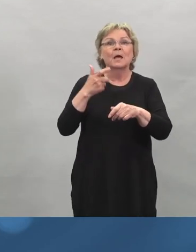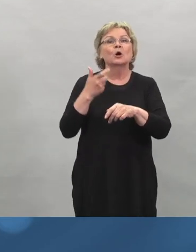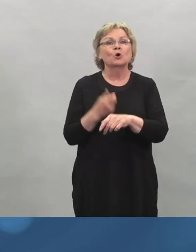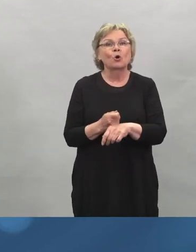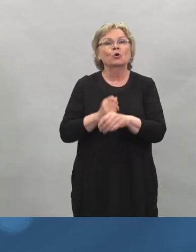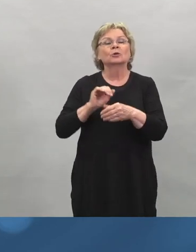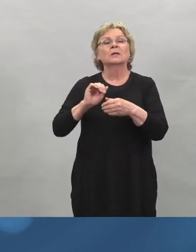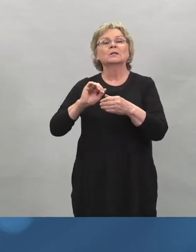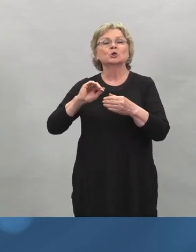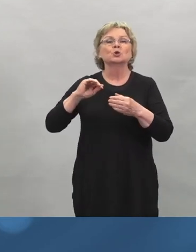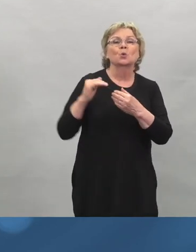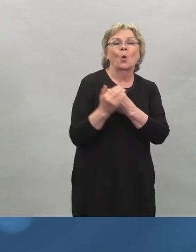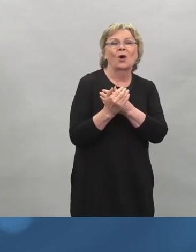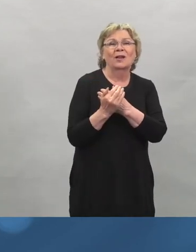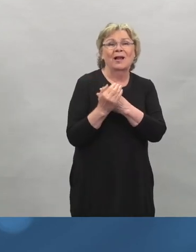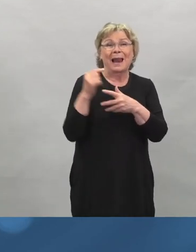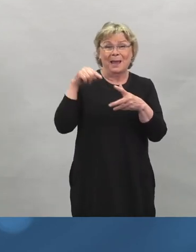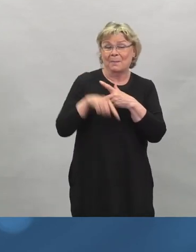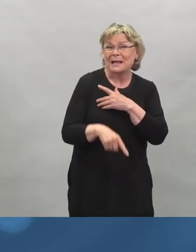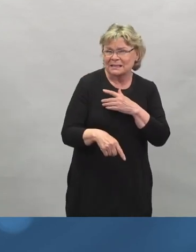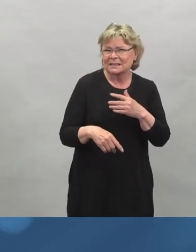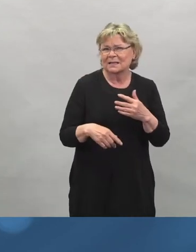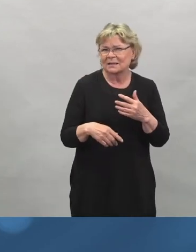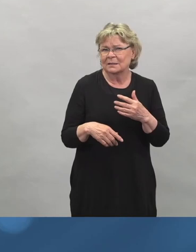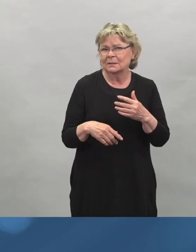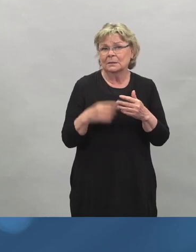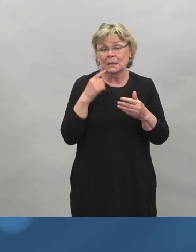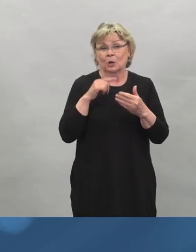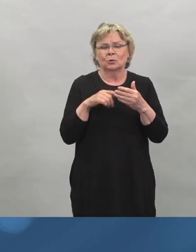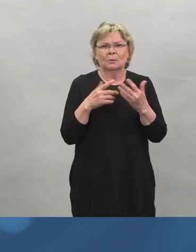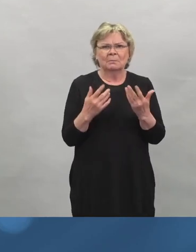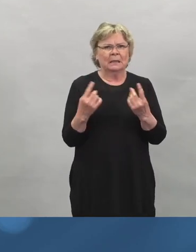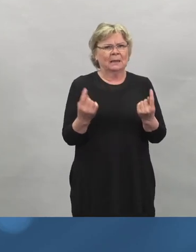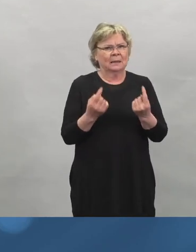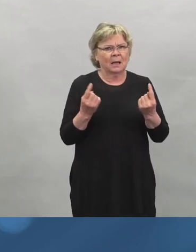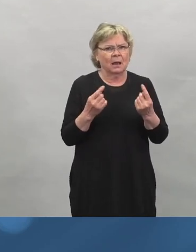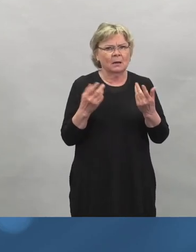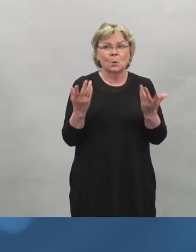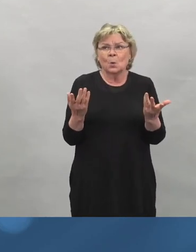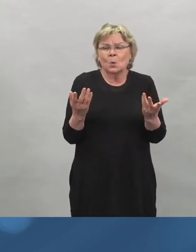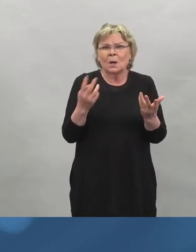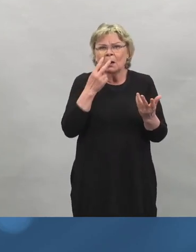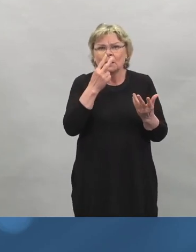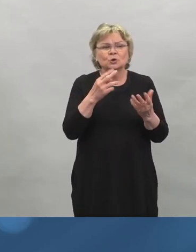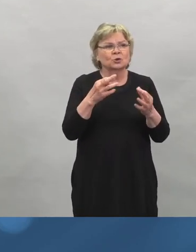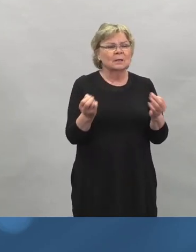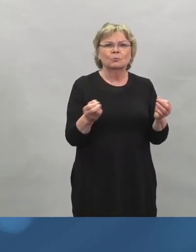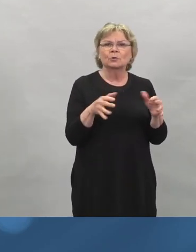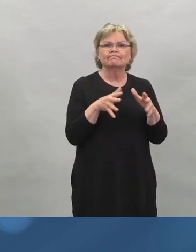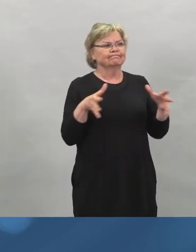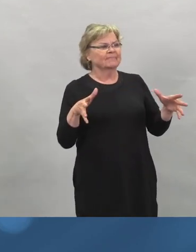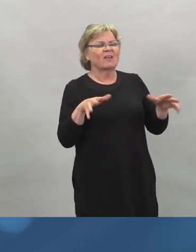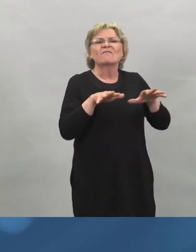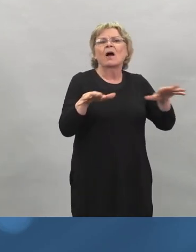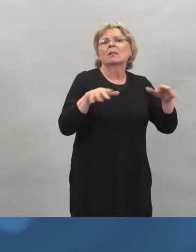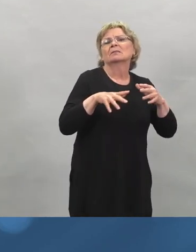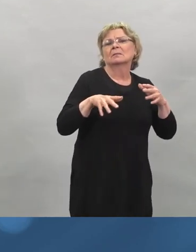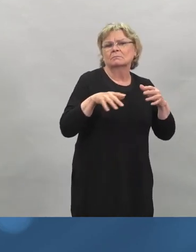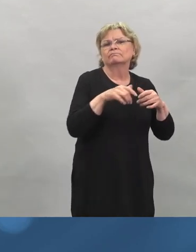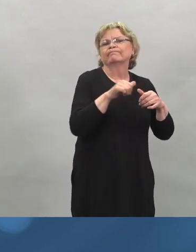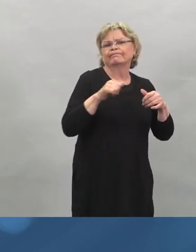Niin pitää myöskin miettiä, että missä tilanteessa just nyt ollaan ja mikä on se valtavirus. Nämä tulee vaikuttamaan sitten siihen, että